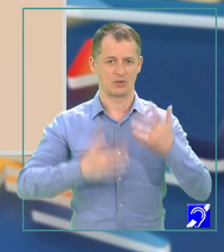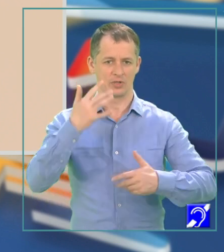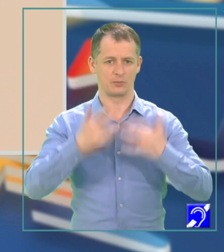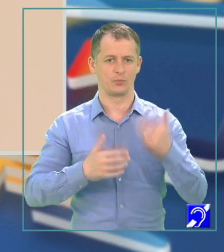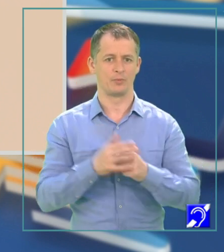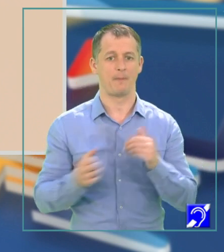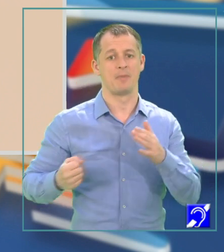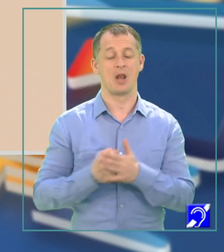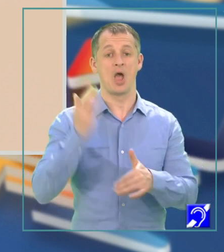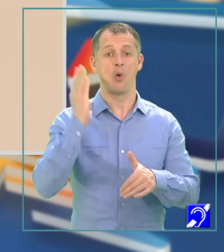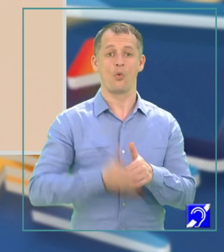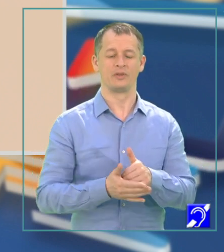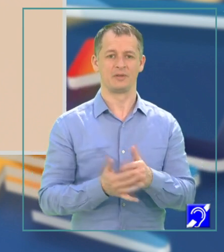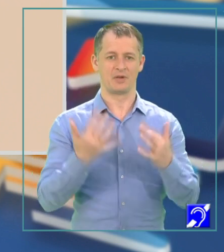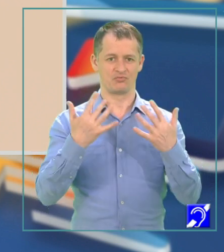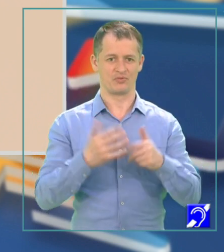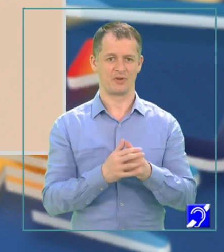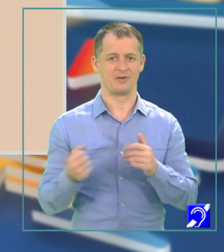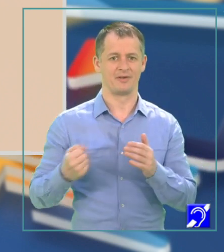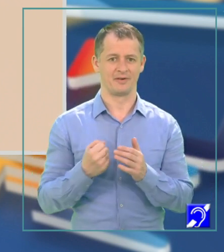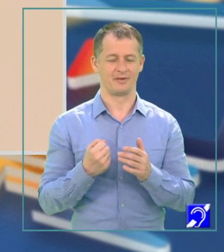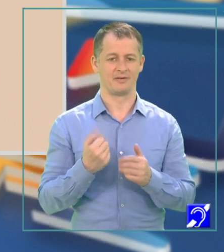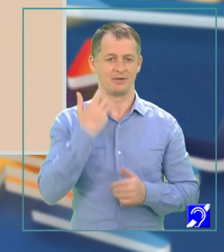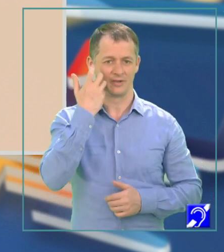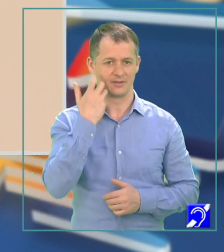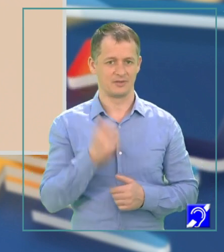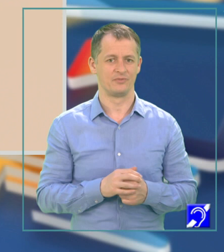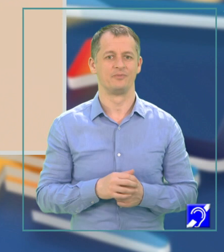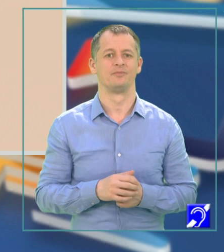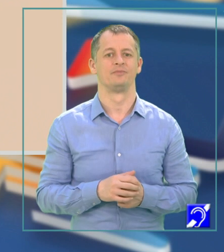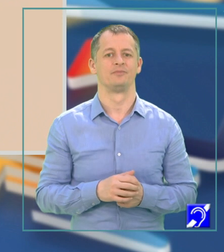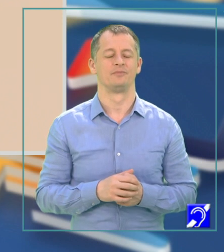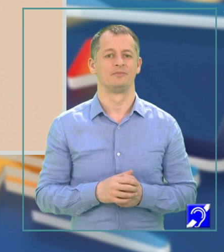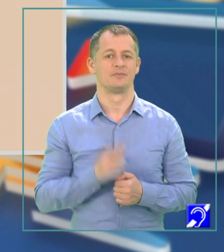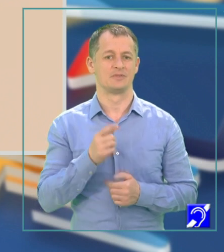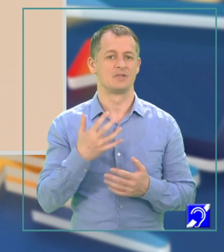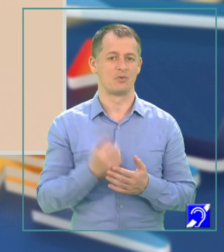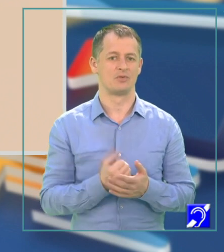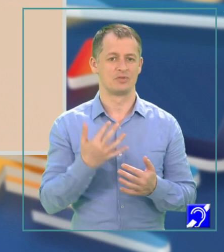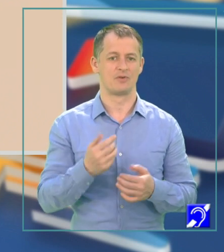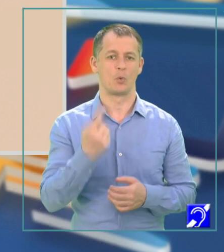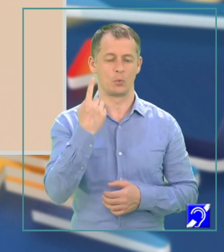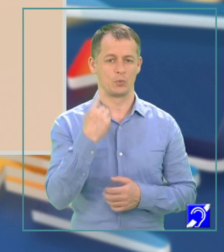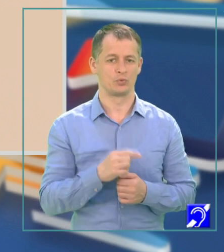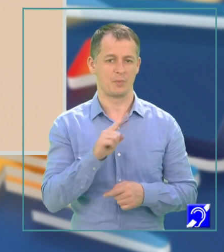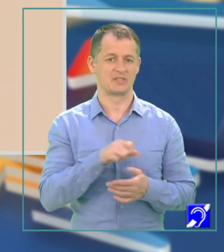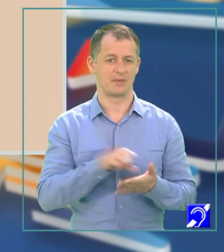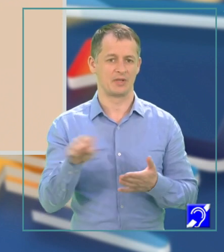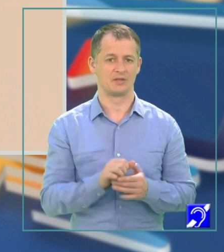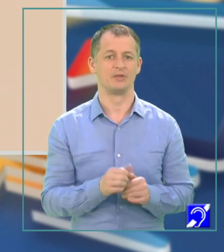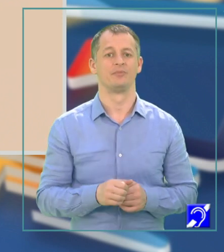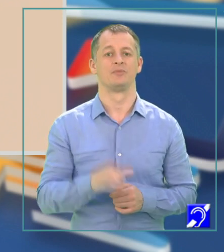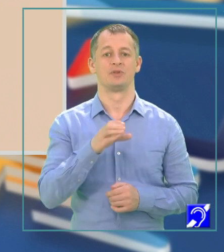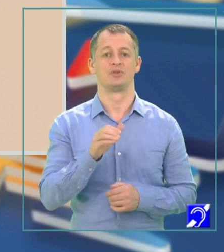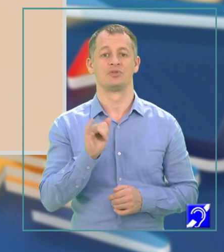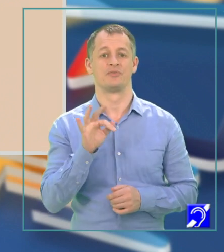cifră, când cifra a reținut valoarea 1 și apoi s-a eliminat, cif min